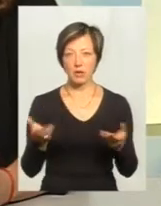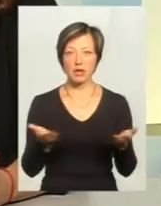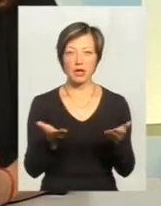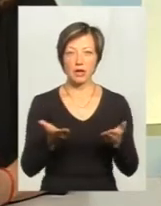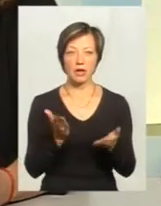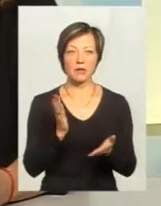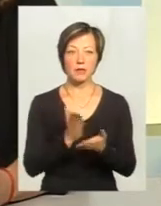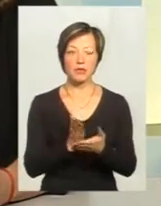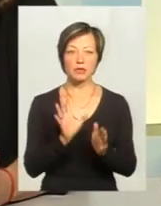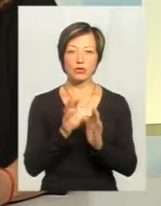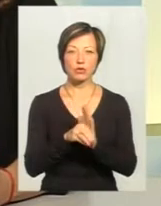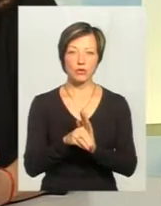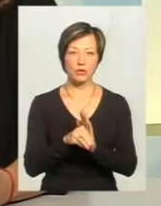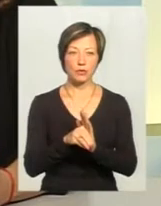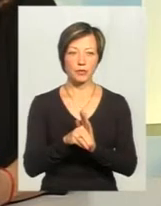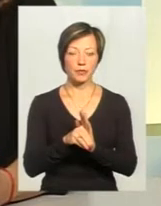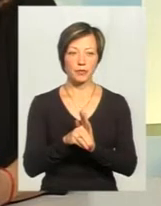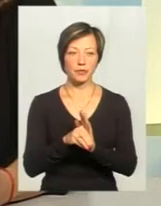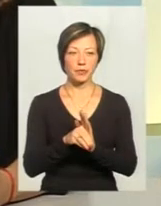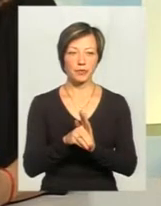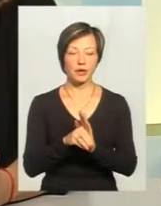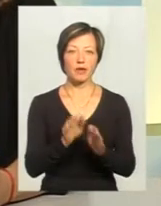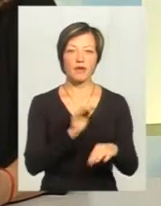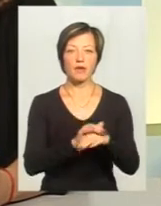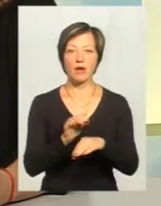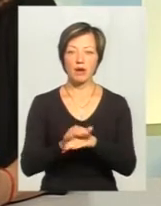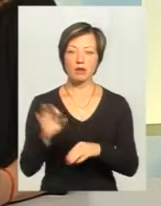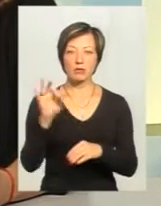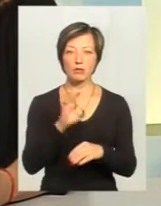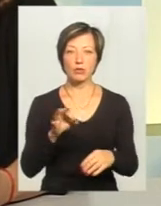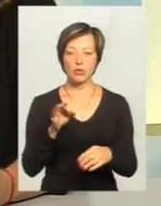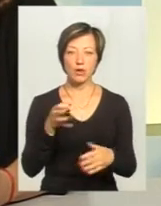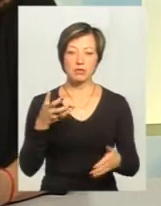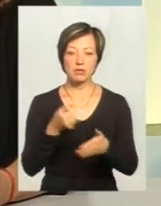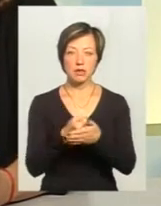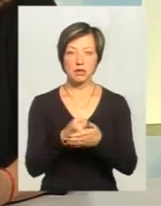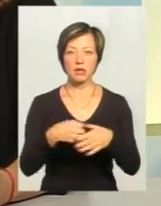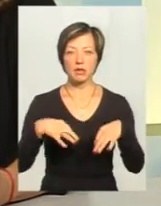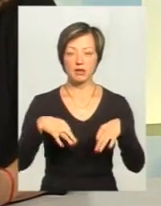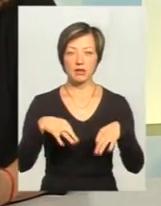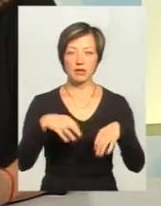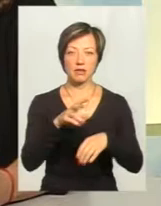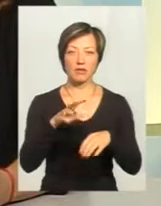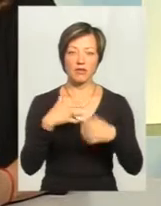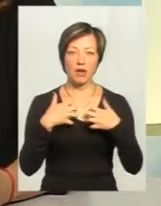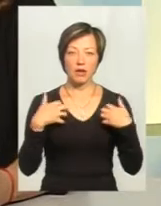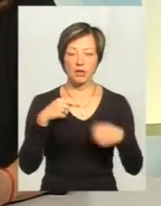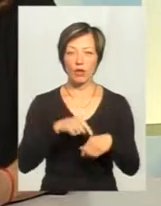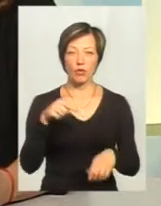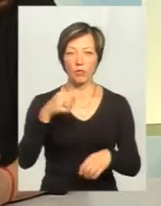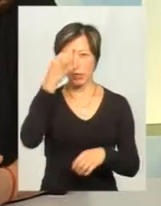містять факти стосовно, що збили тварину чи ще щось, тут більше реагує патрульна поліція. Оскільки